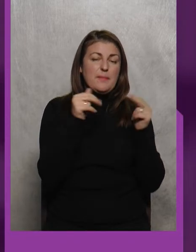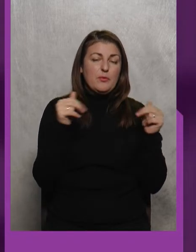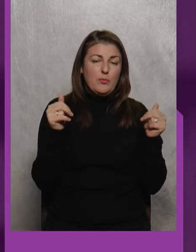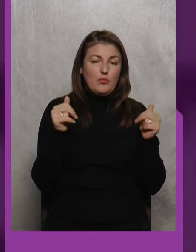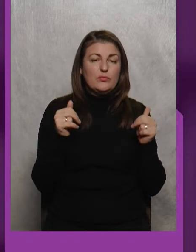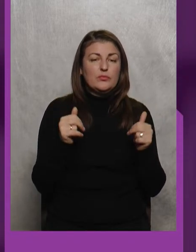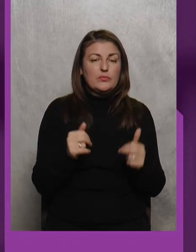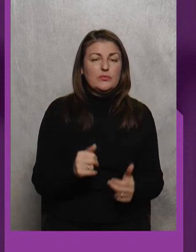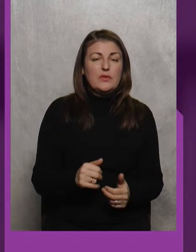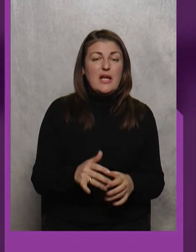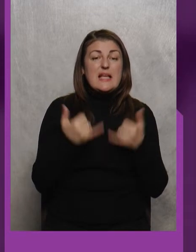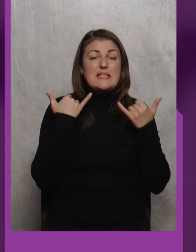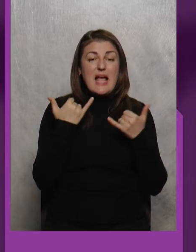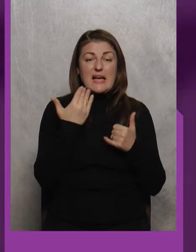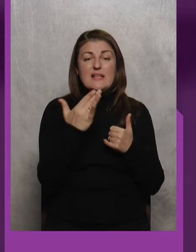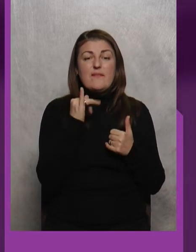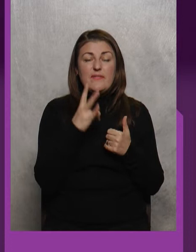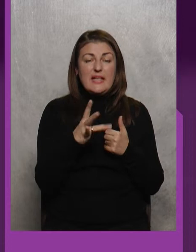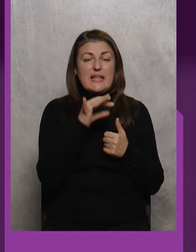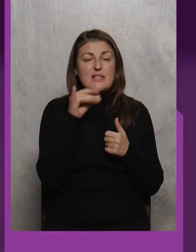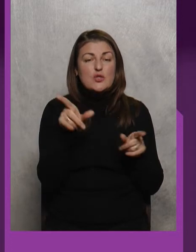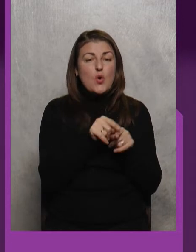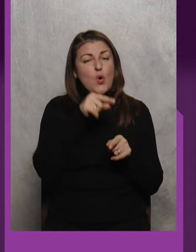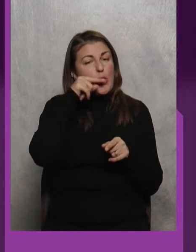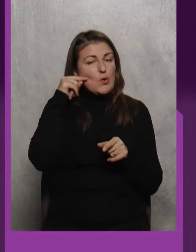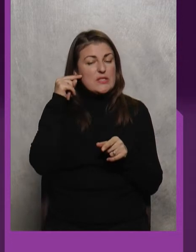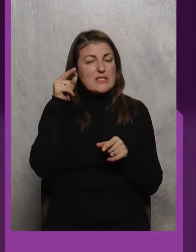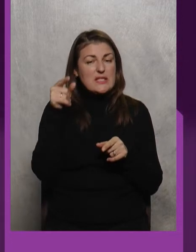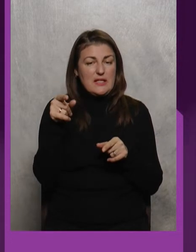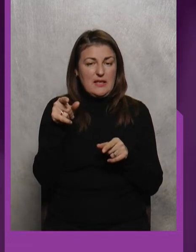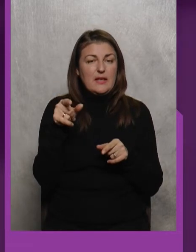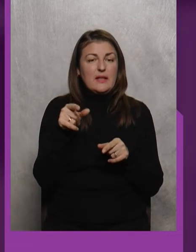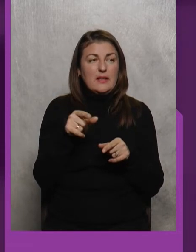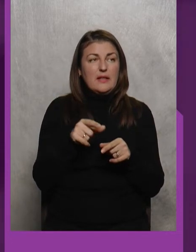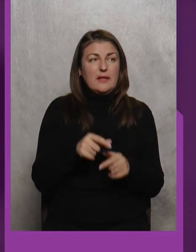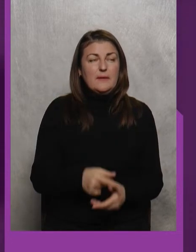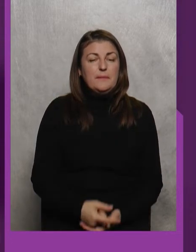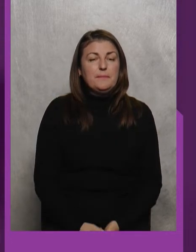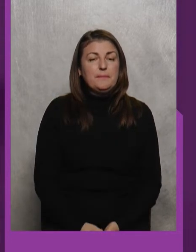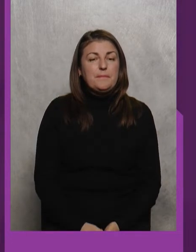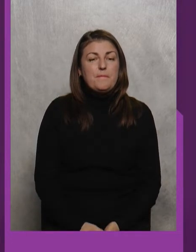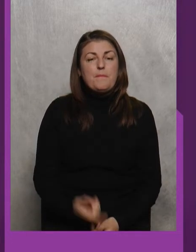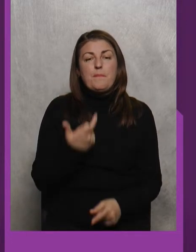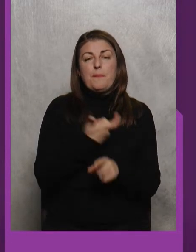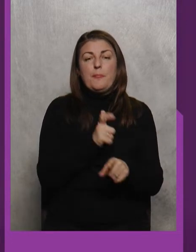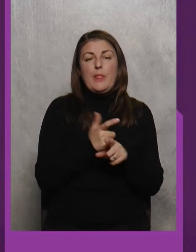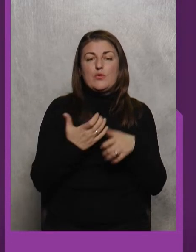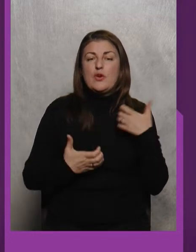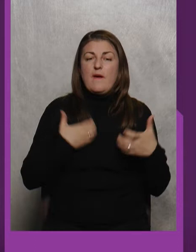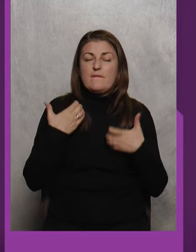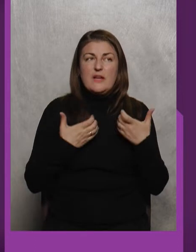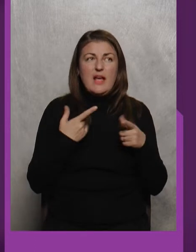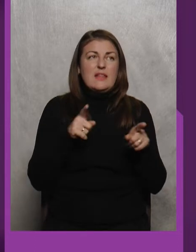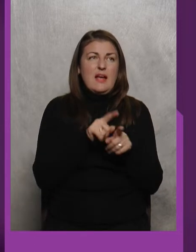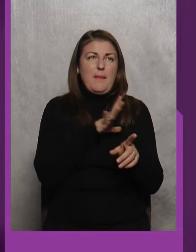Зараз він з росіянином Дуже така